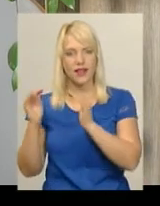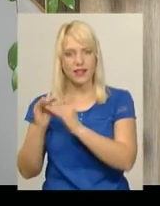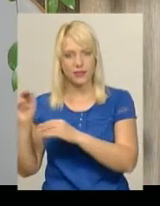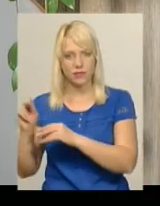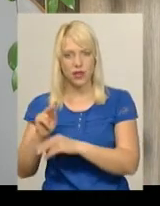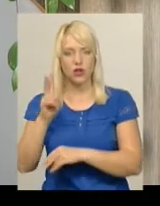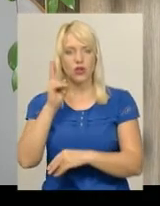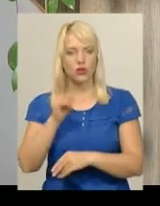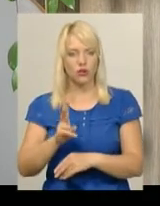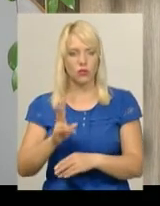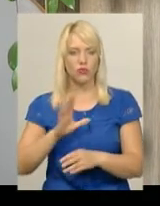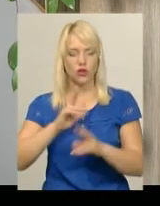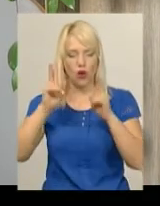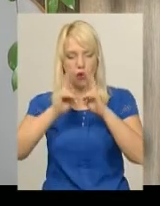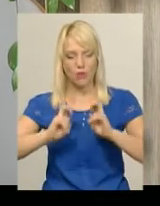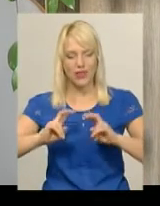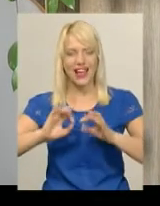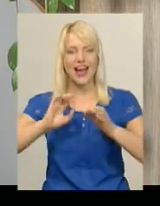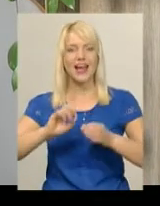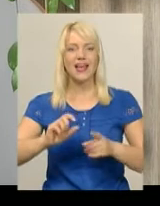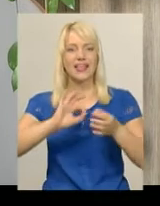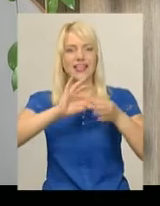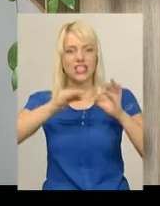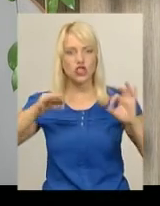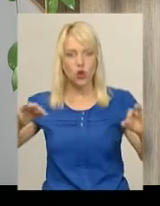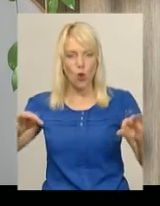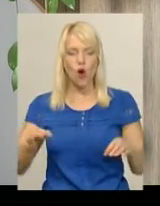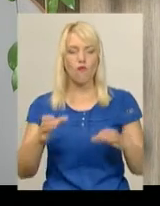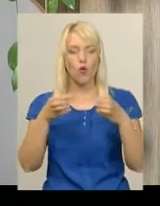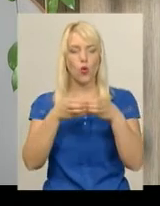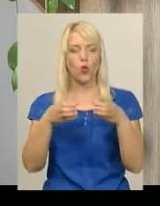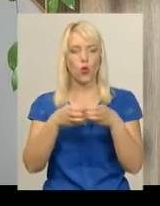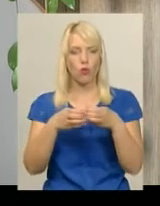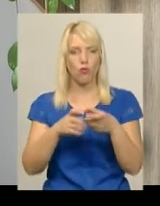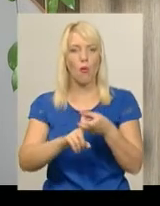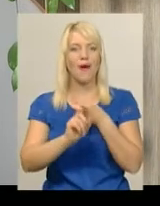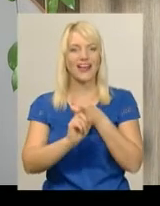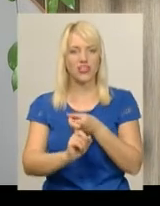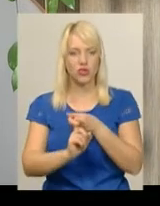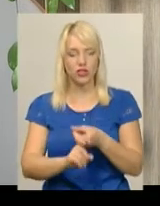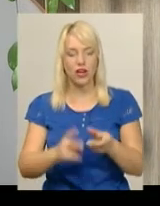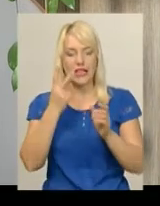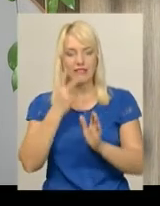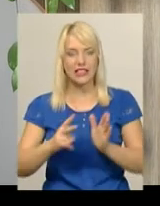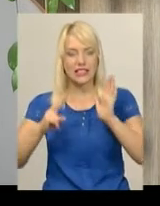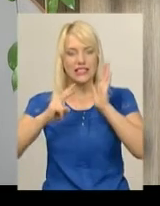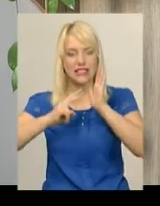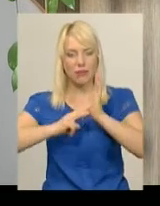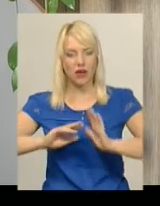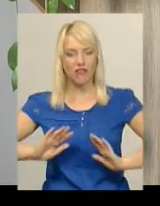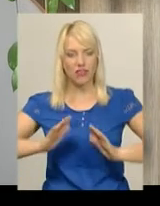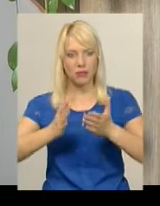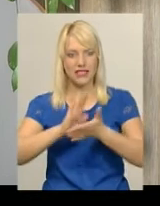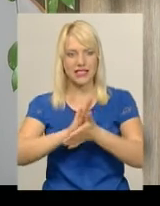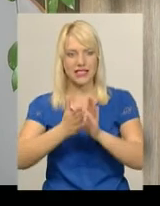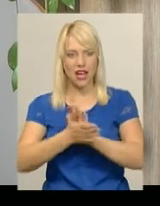обстежені на кишкову групу бактеріологічно, у 27 випадках, станом на